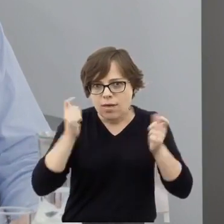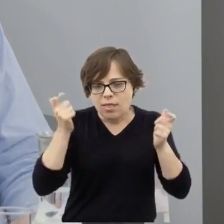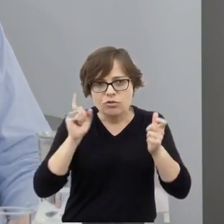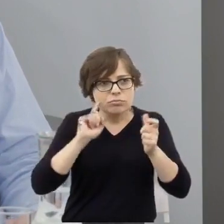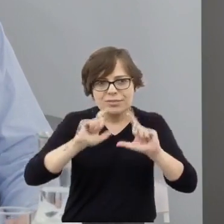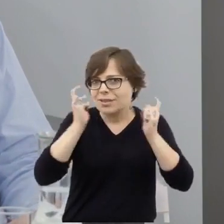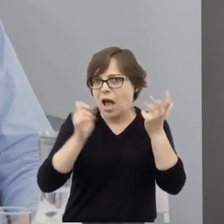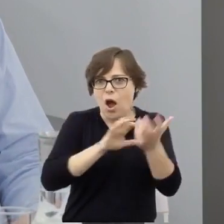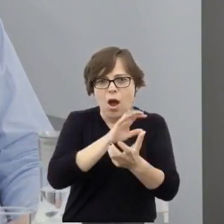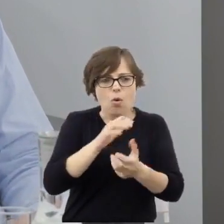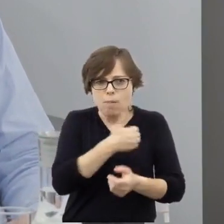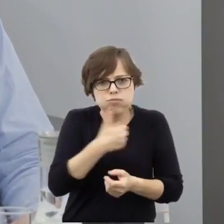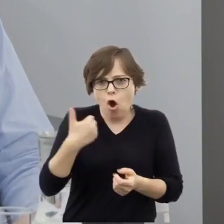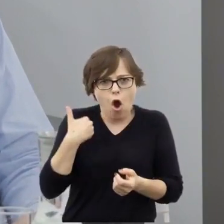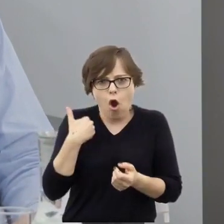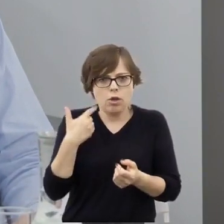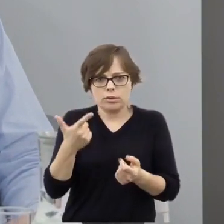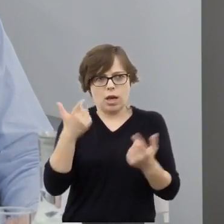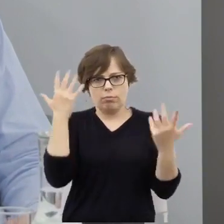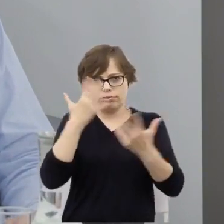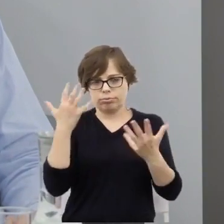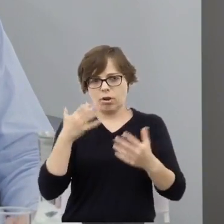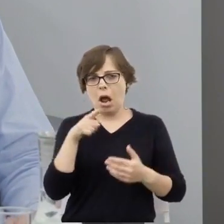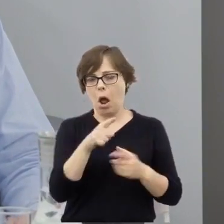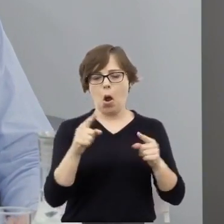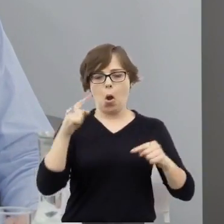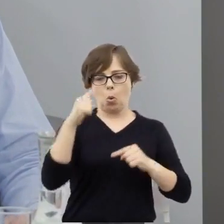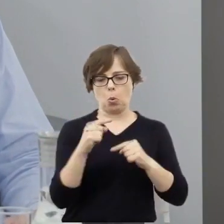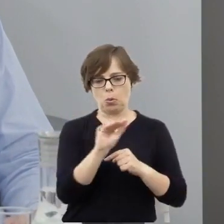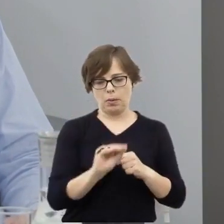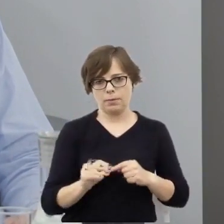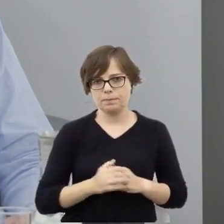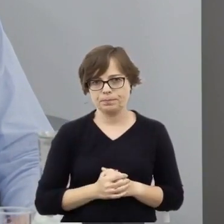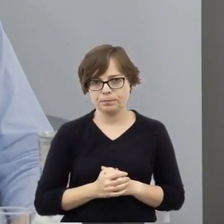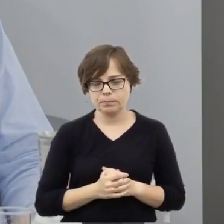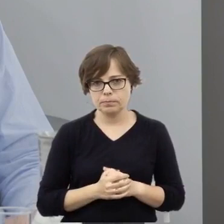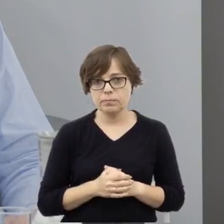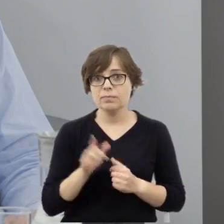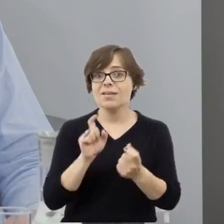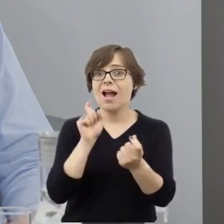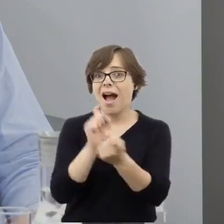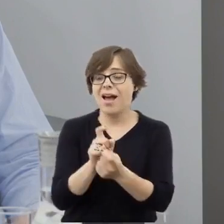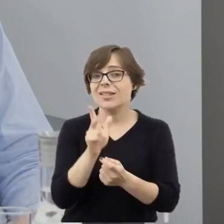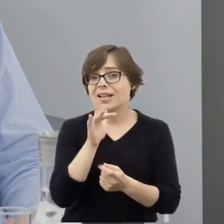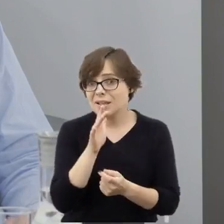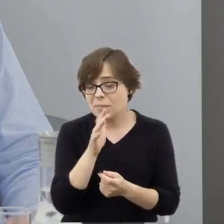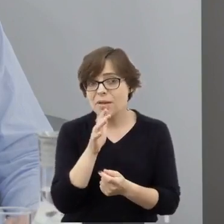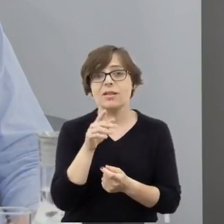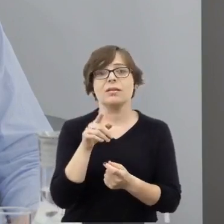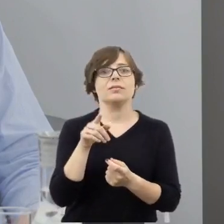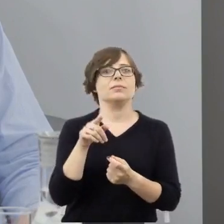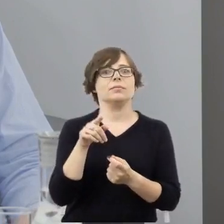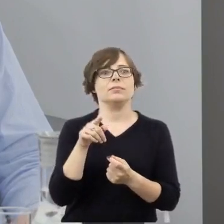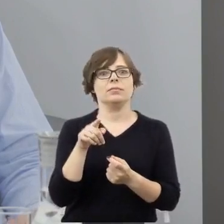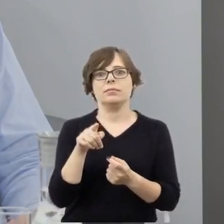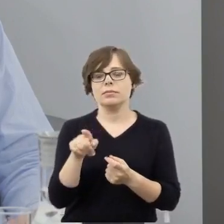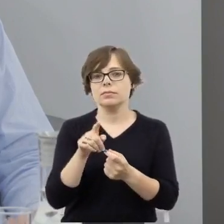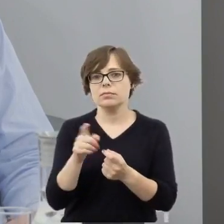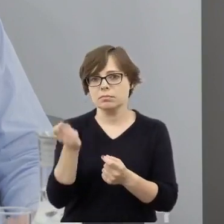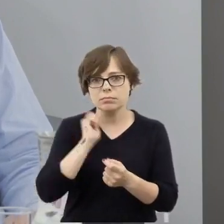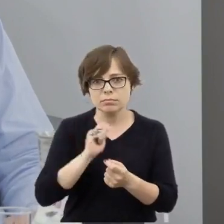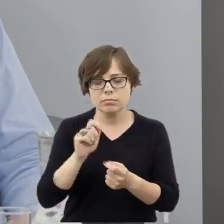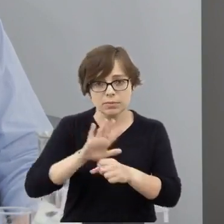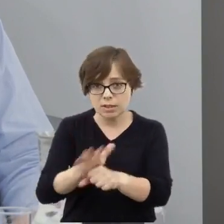cały kraj. Potępienie dla antysemityzmu nie miało miejsca również ze strony Kościoła Katolickiego,